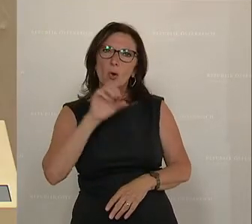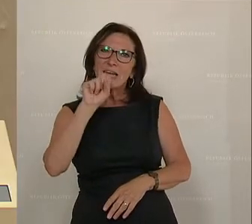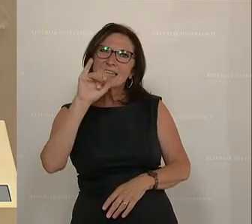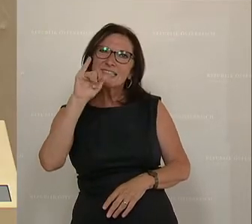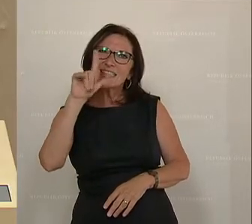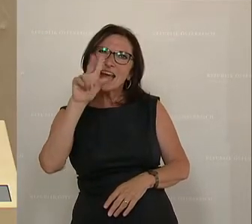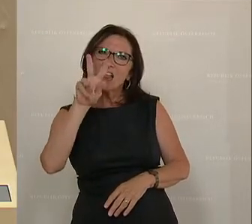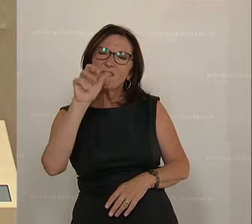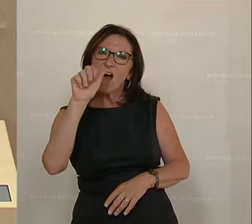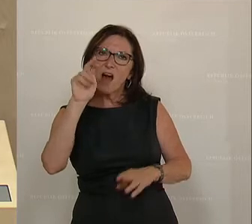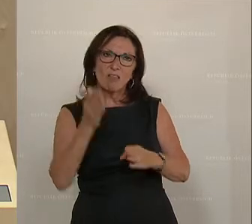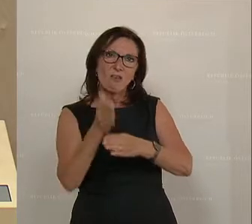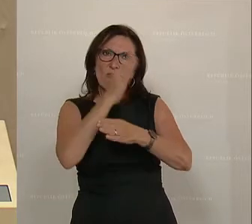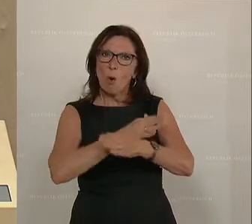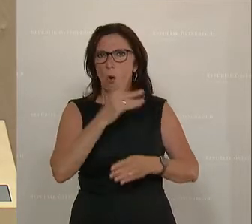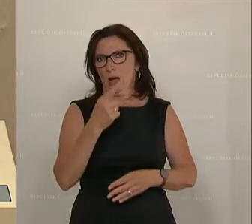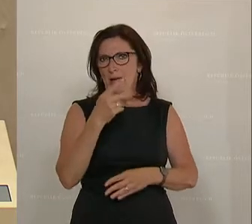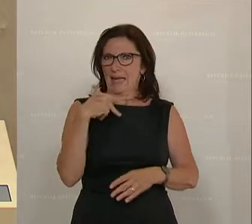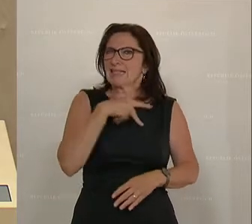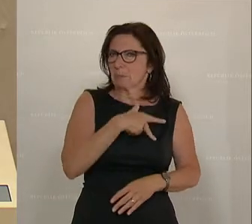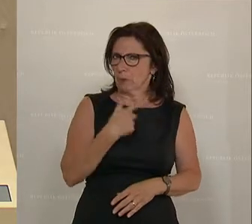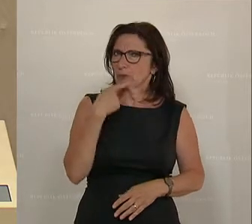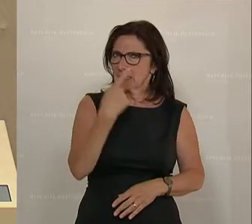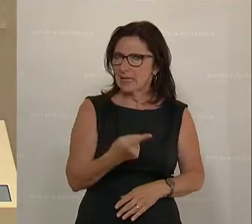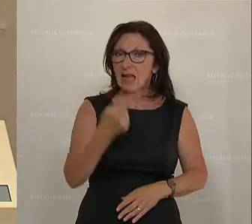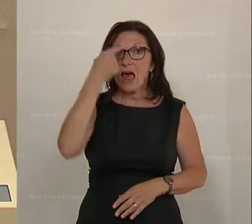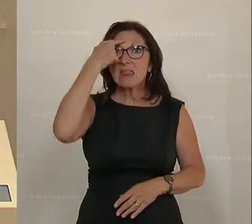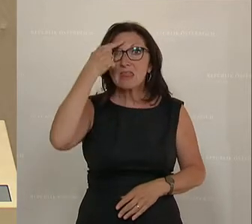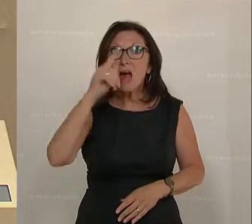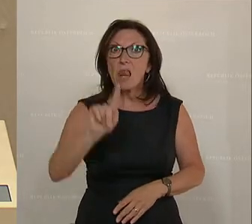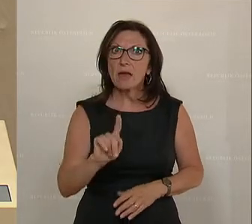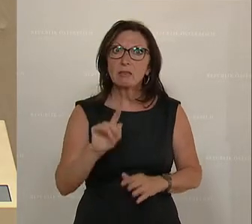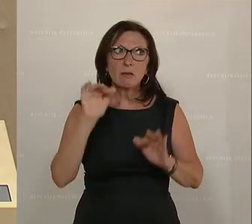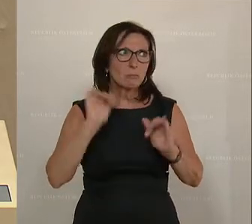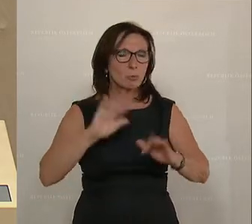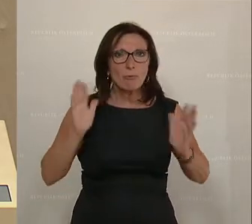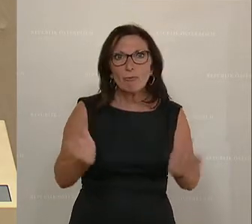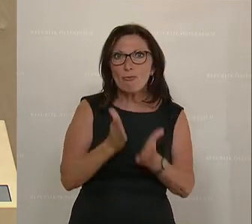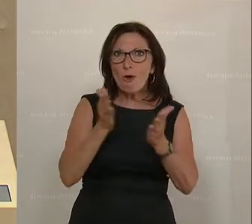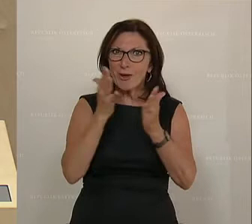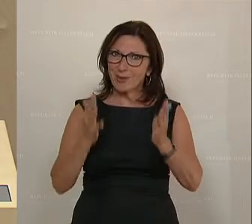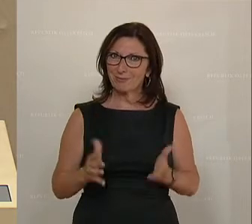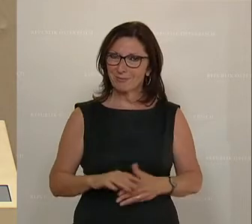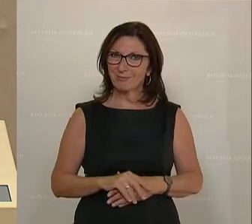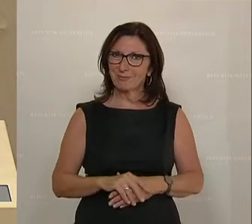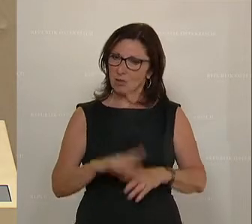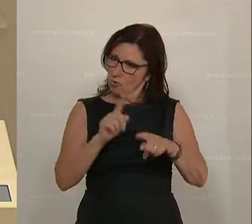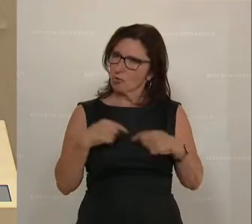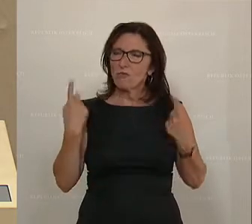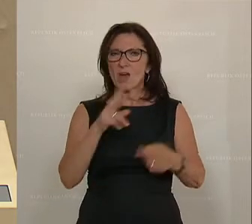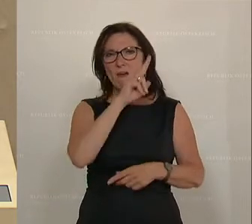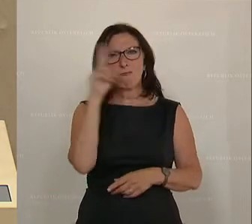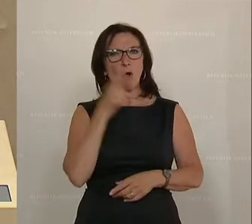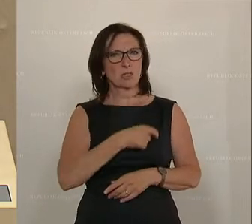in der Rede vor mir auch schon angesprochen, die Talente gehören abgeholt und auch gestärkt. Genau, das ist uns als Volkspartei